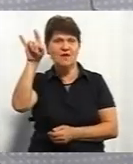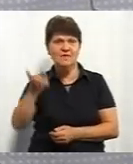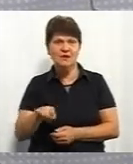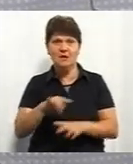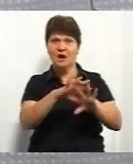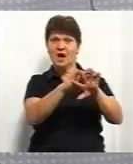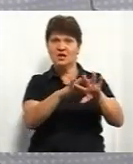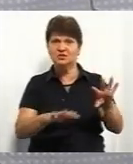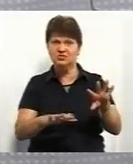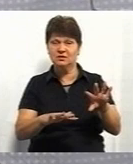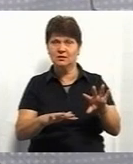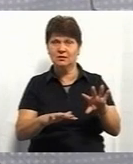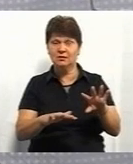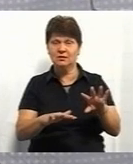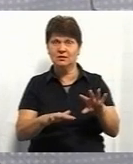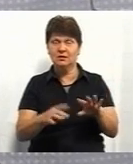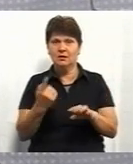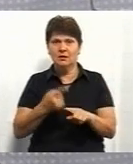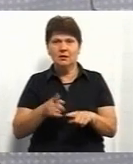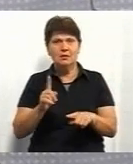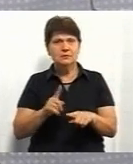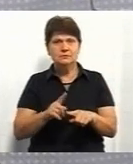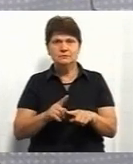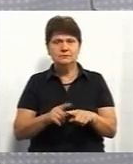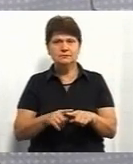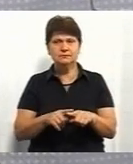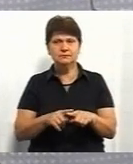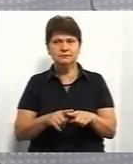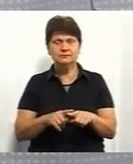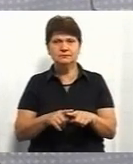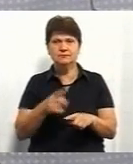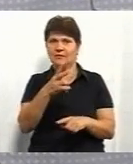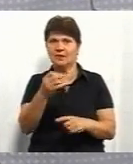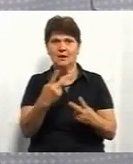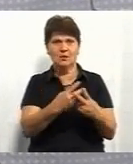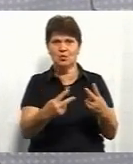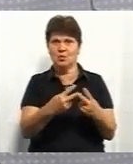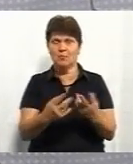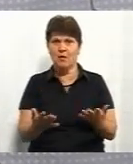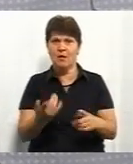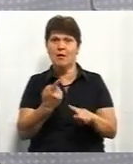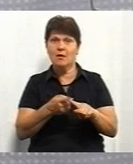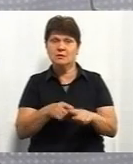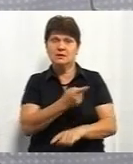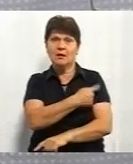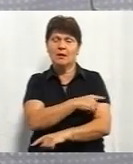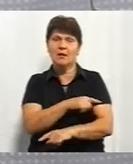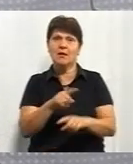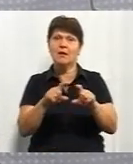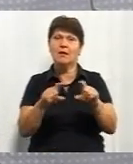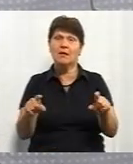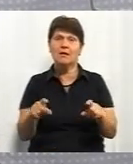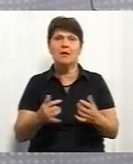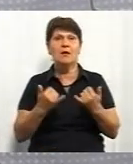решітки, причому це ж не тюрма, це лікарня. Для одужання